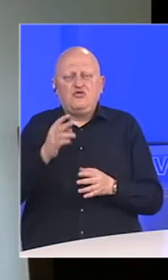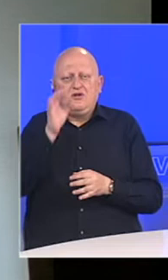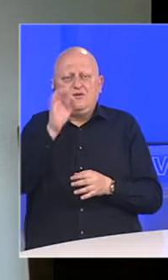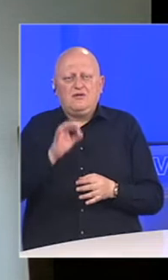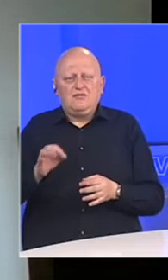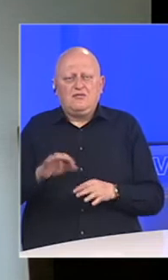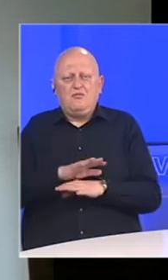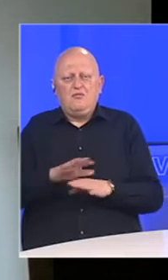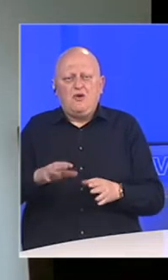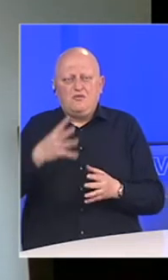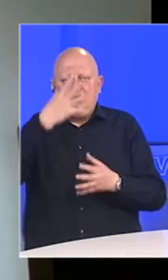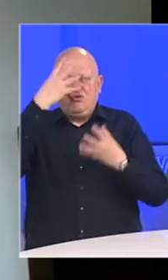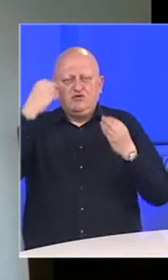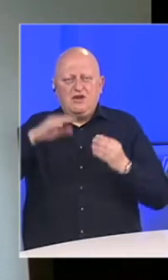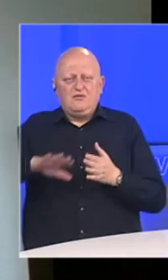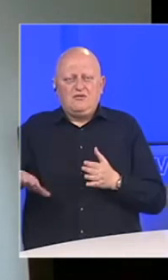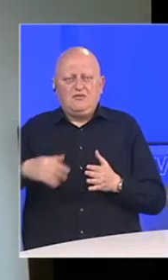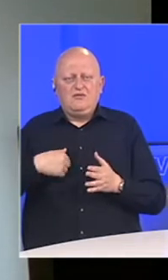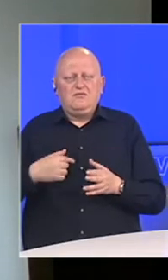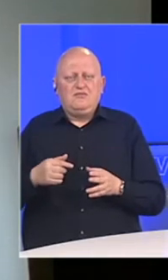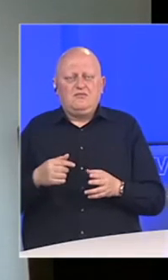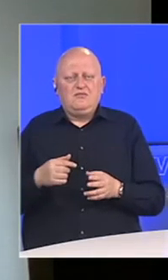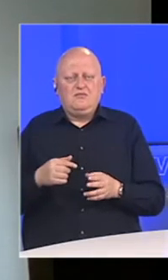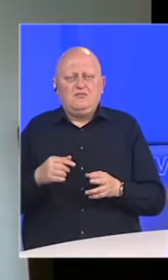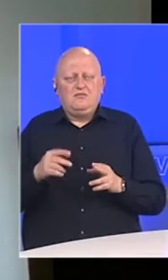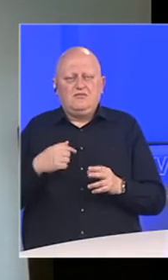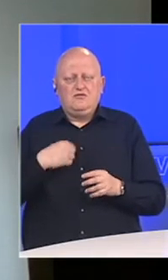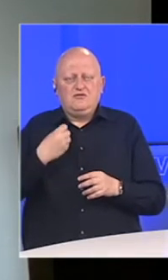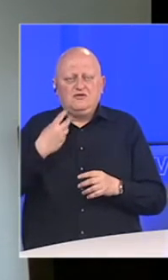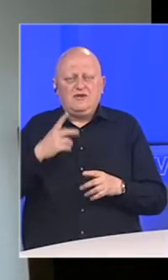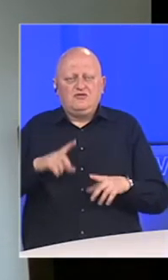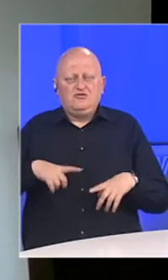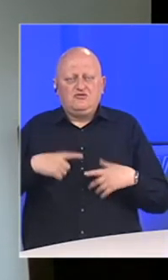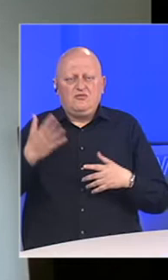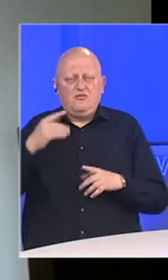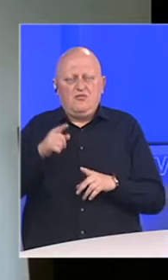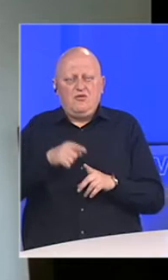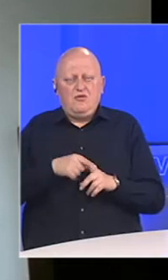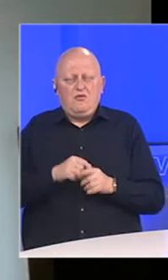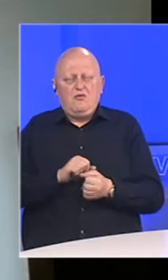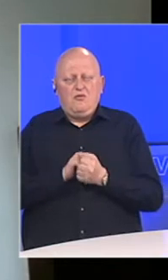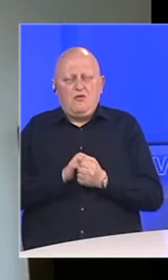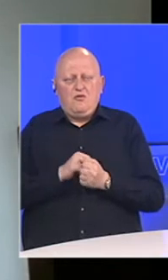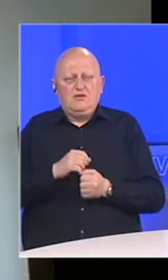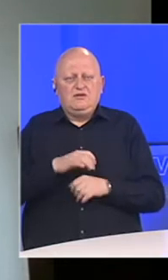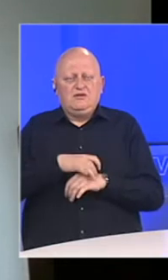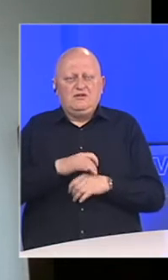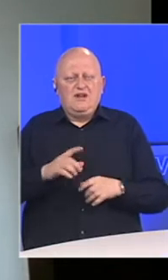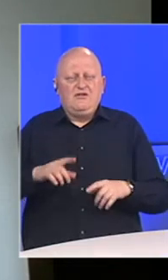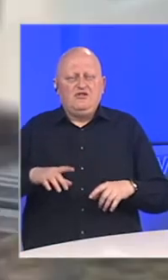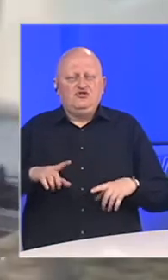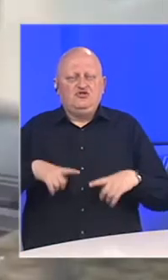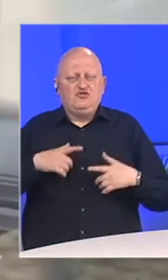da ne kažem, potpuno u zaborav. Naravno svi mi se u svakodnevnom životu u proteklih meseci borimo za zdravlje i život